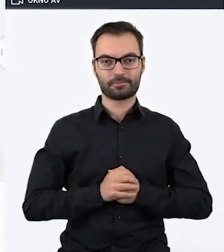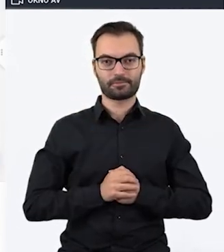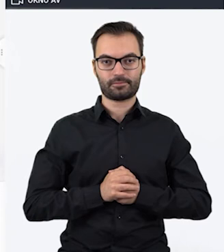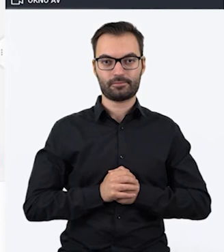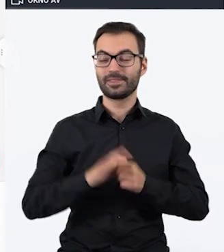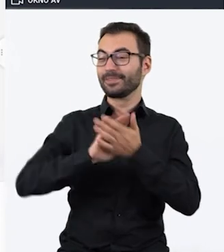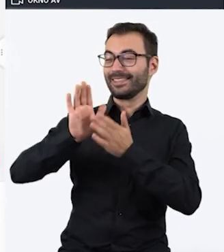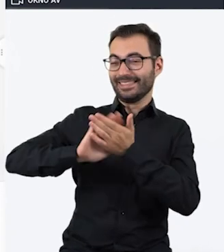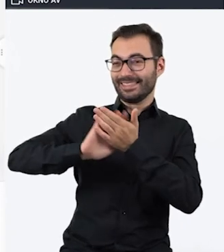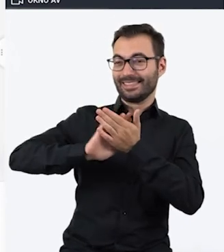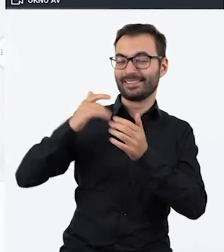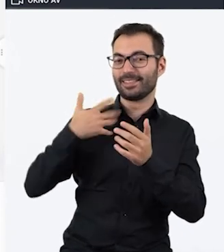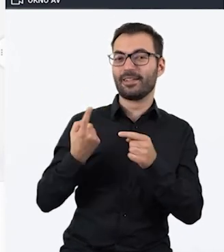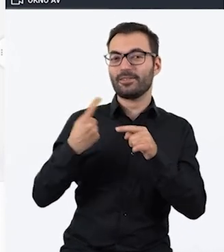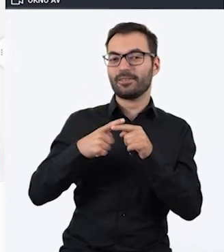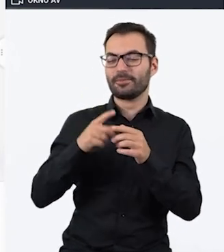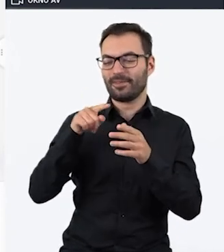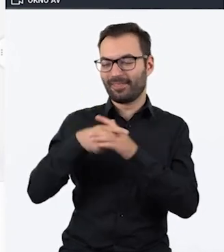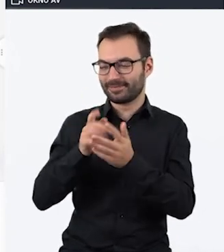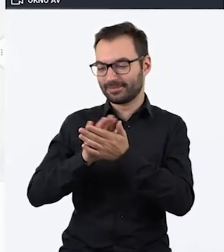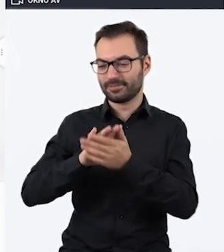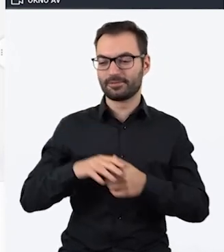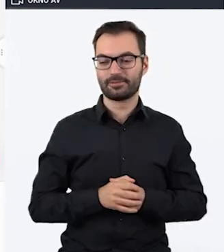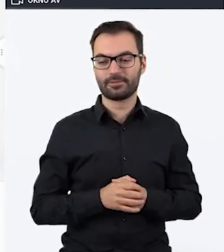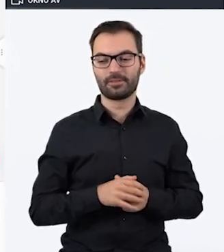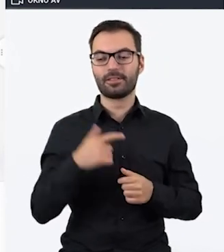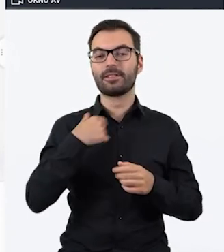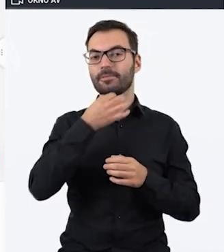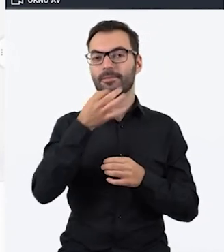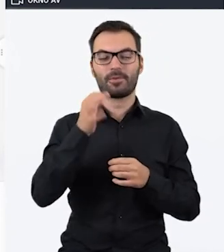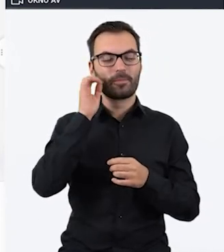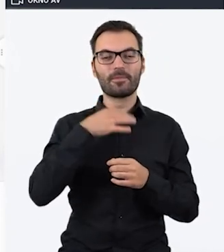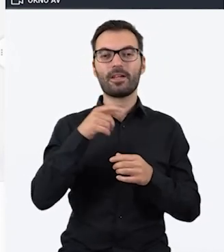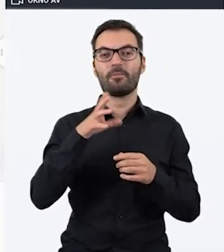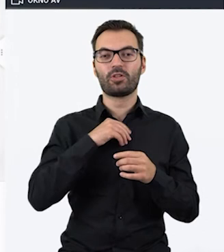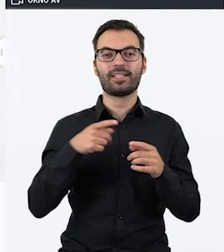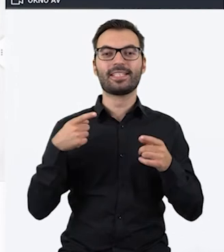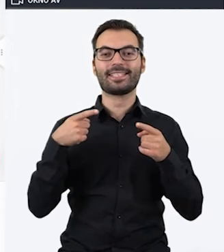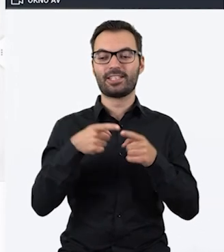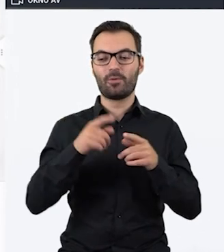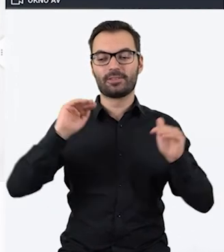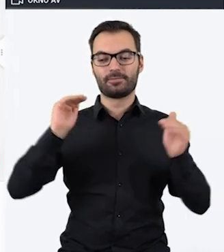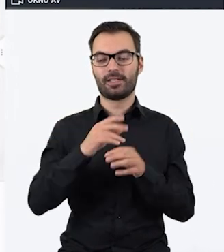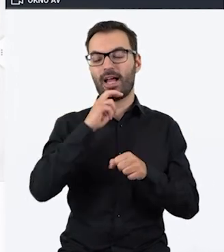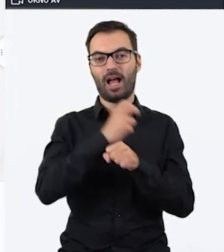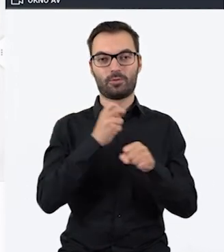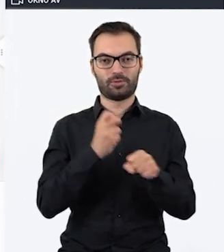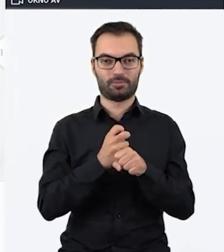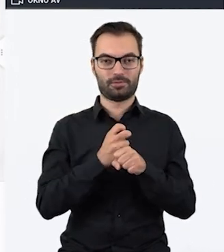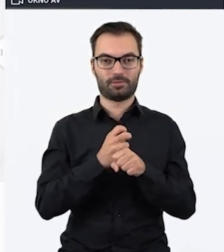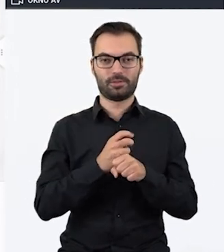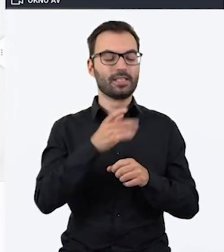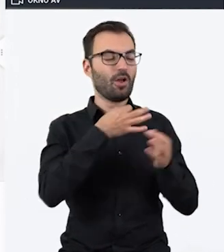czystą stronę... Przepraszam Wojtek, mogę na chwilkę przerwać, bo tutaj jedna Pani pytała, czy można zredukować te strzałki do automatycznego...